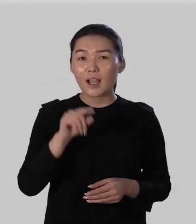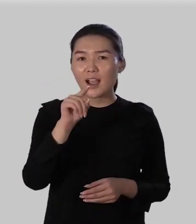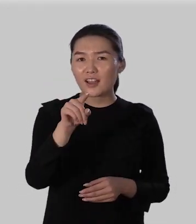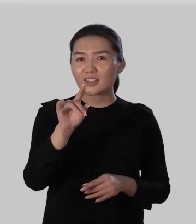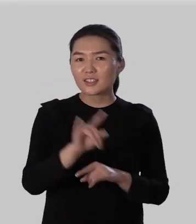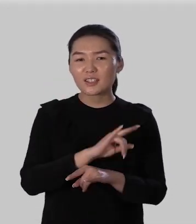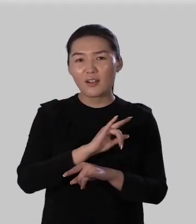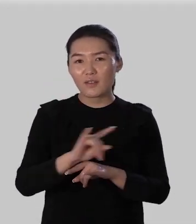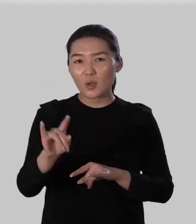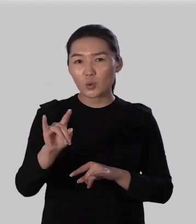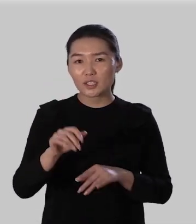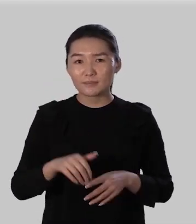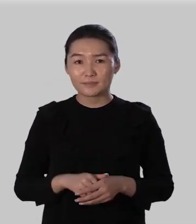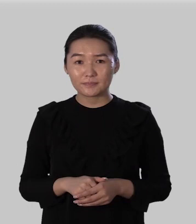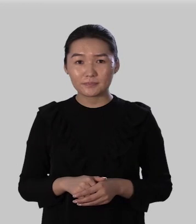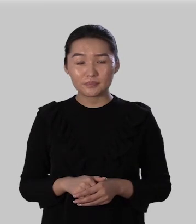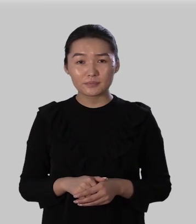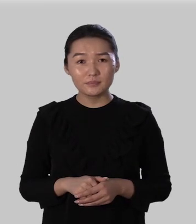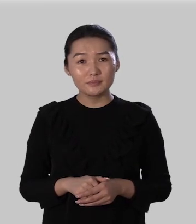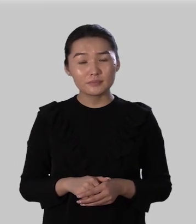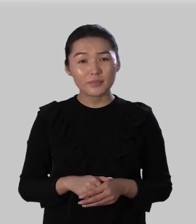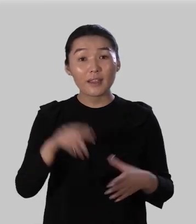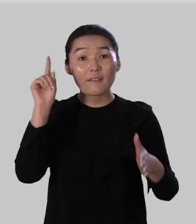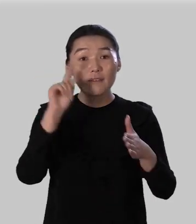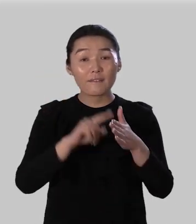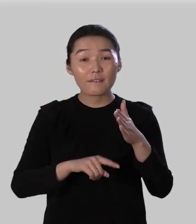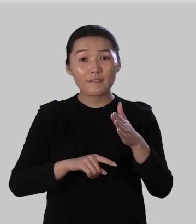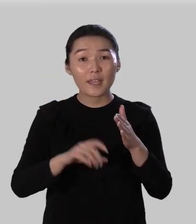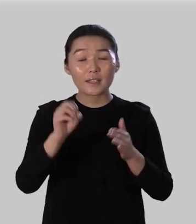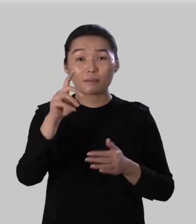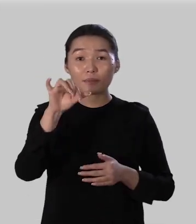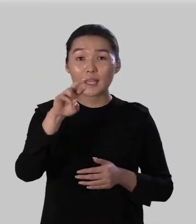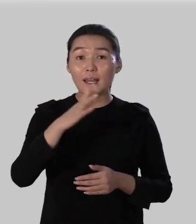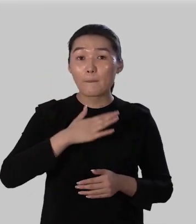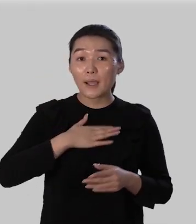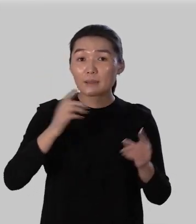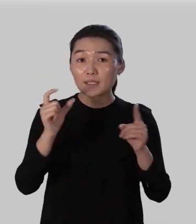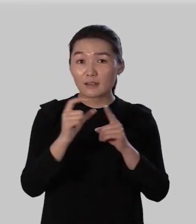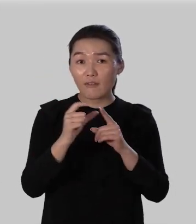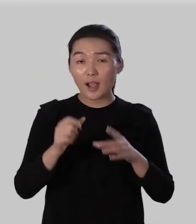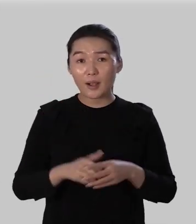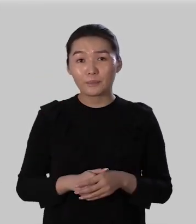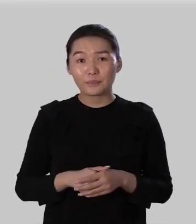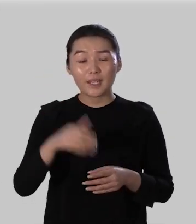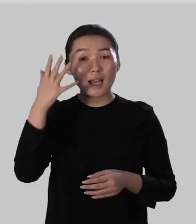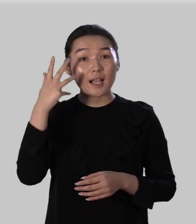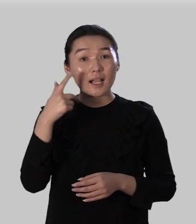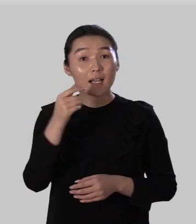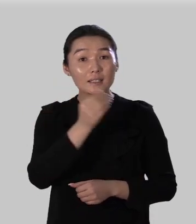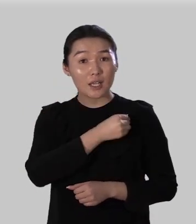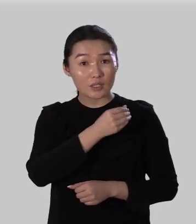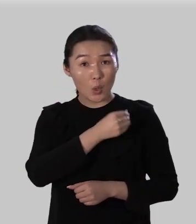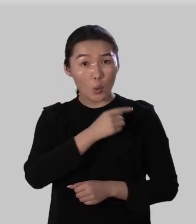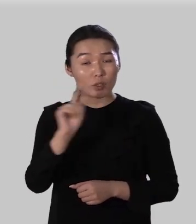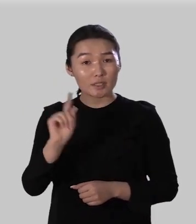а ты соврешь недорого возьмешь верь емеля моим словам когда